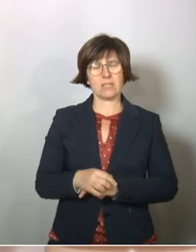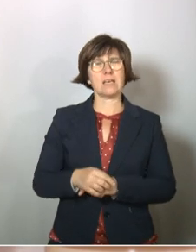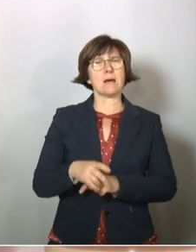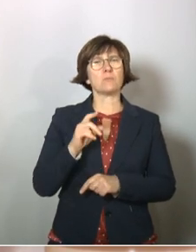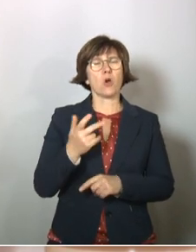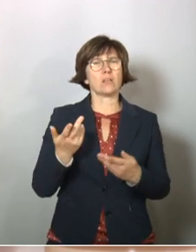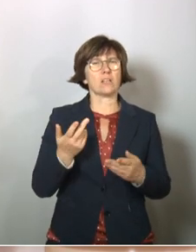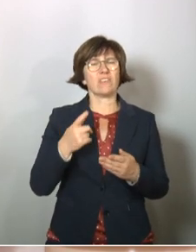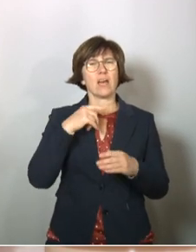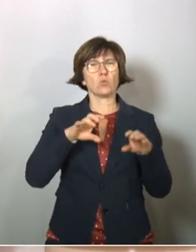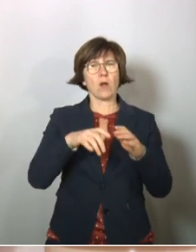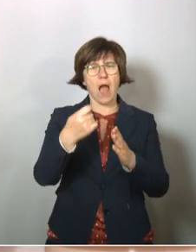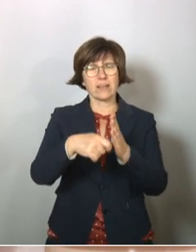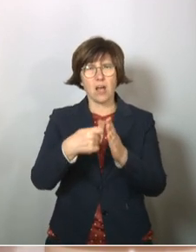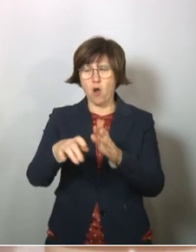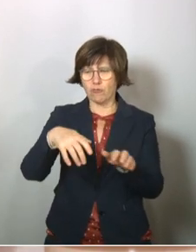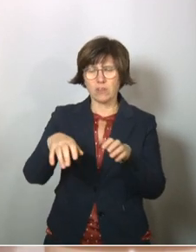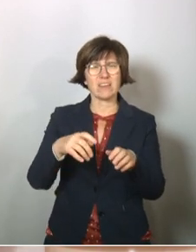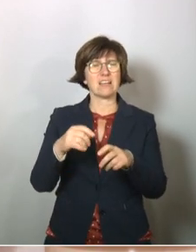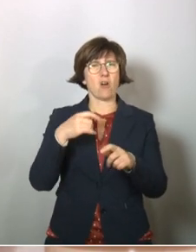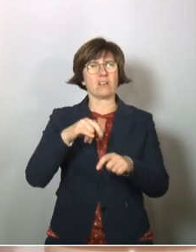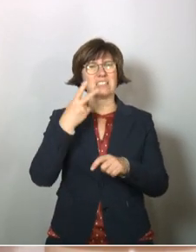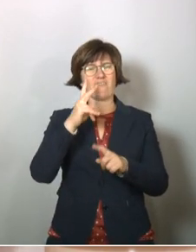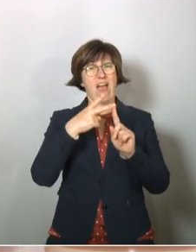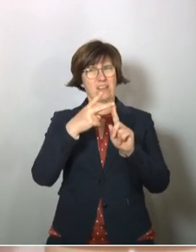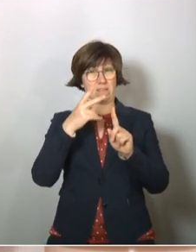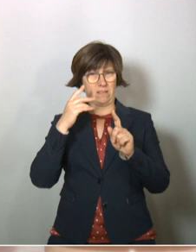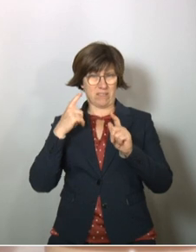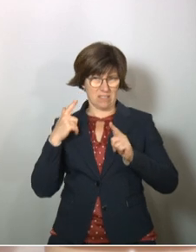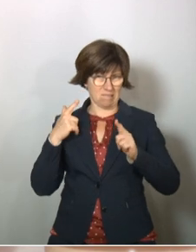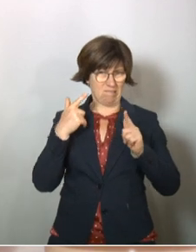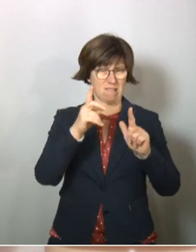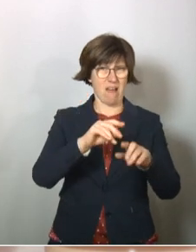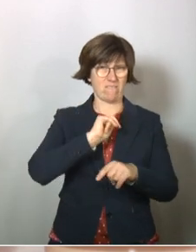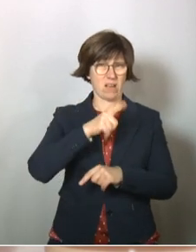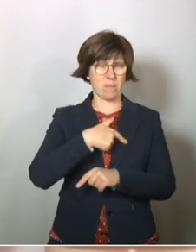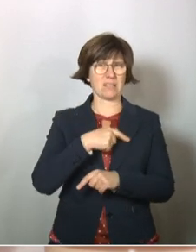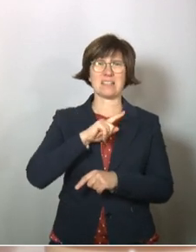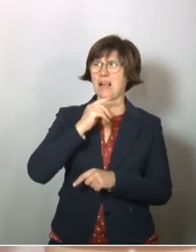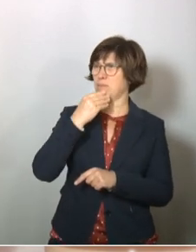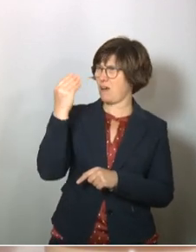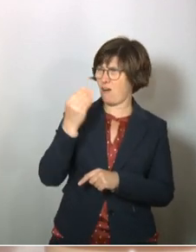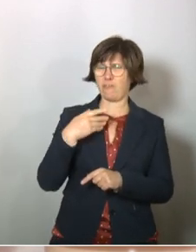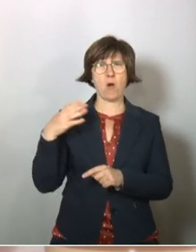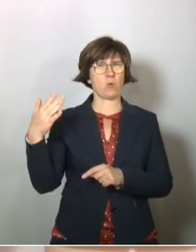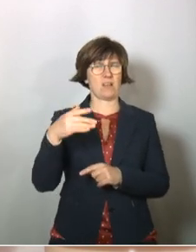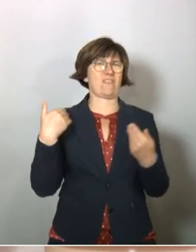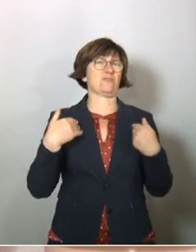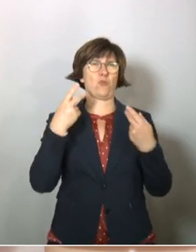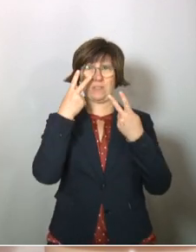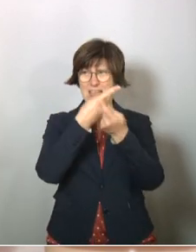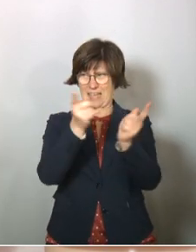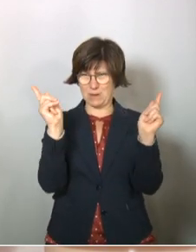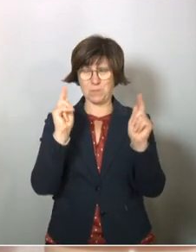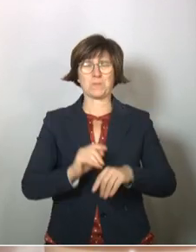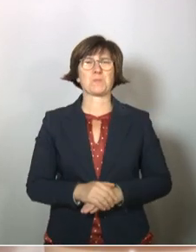jenseits von in Geschäfte gehen und was einkaufen. Der zweite Freigang seit Anfang März und ich genieße es und ich freue mich, Sie alle hier zu sehen.